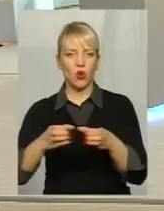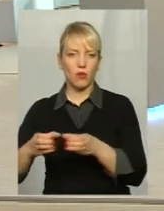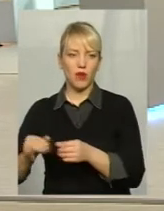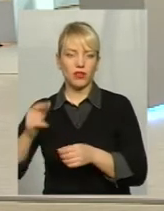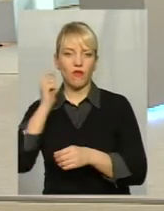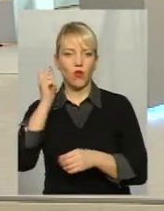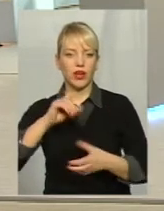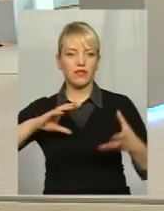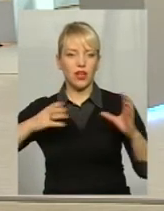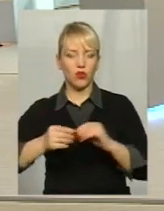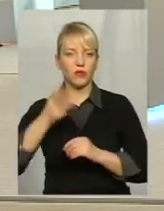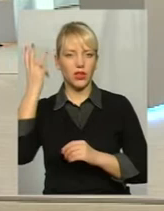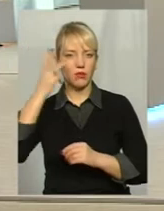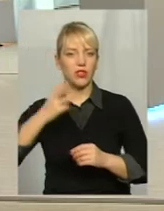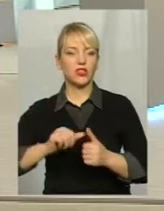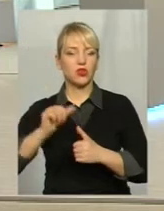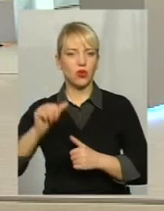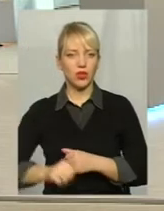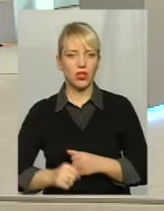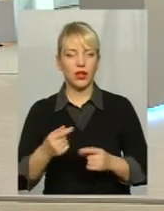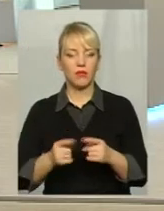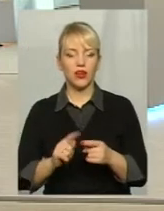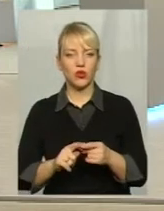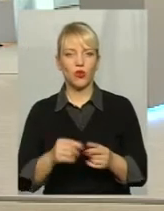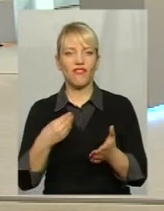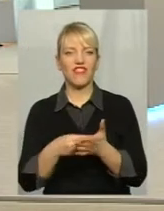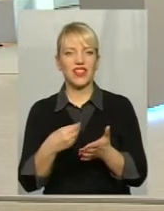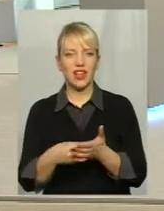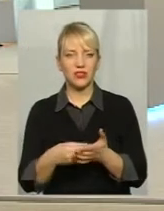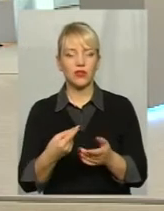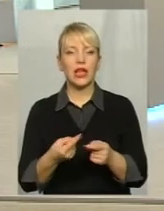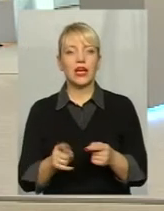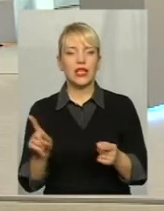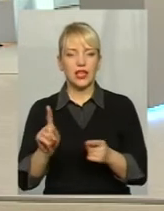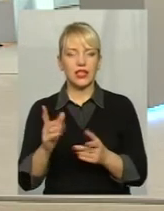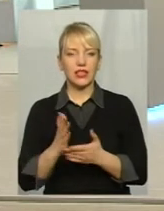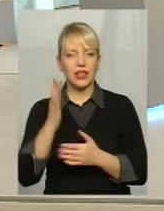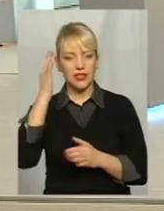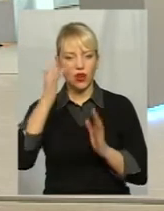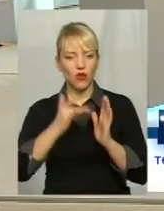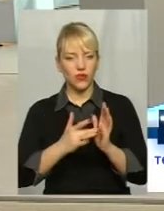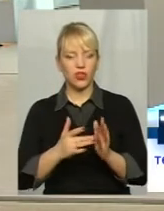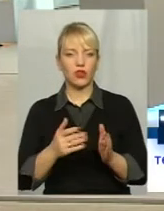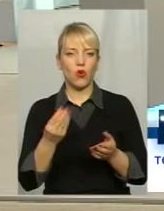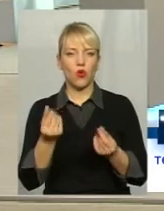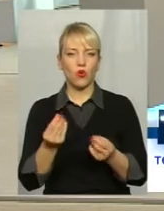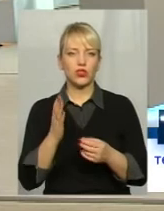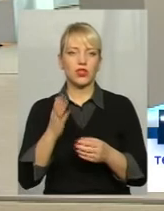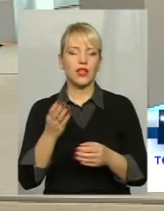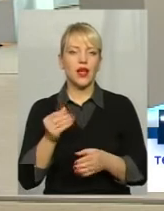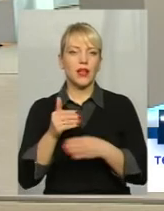Хмельниччині зокрема Знову же, той фінансовий пиріг, який йде цільових коштів субвенційних, він буде меншим